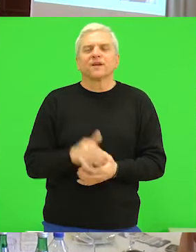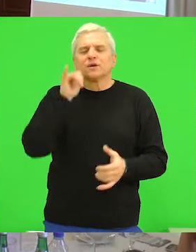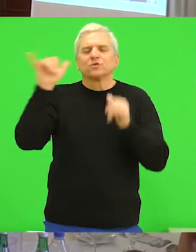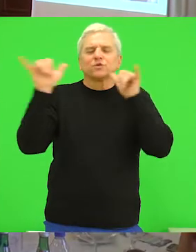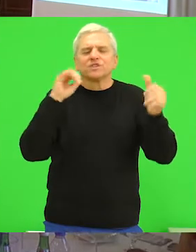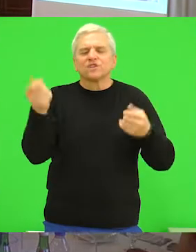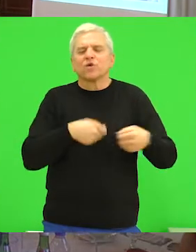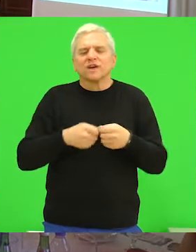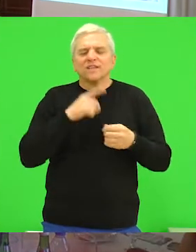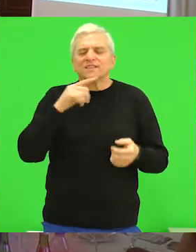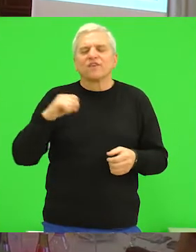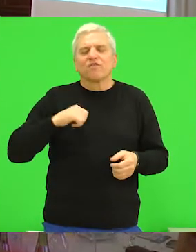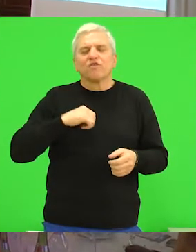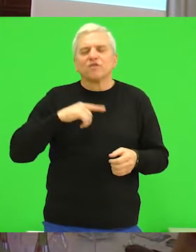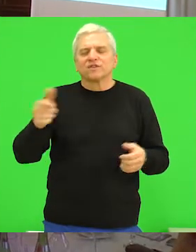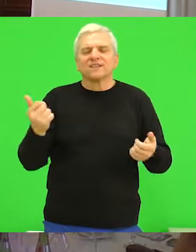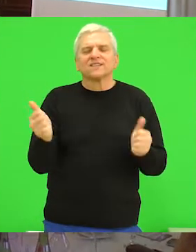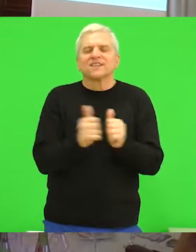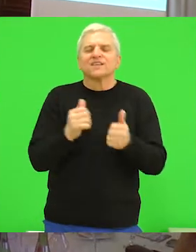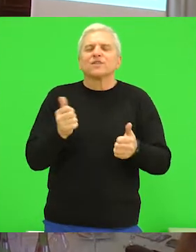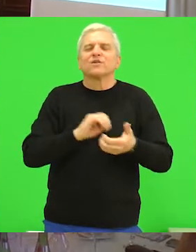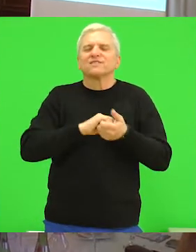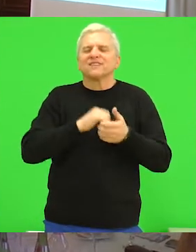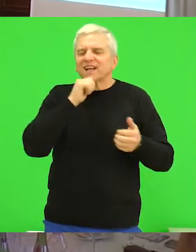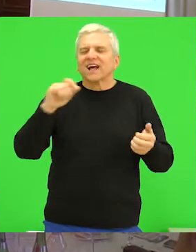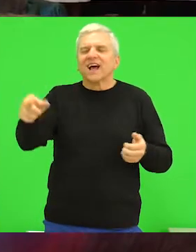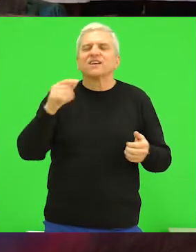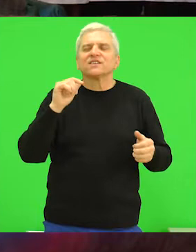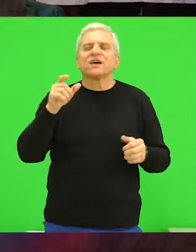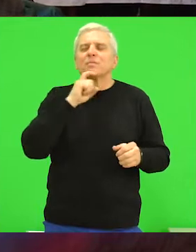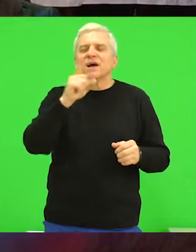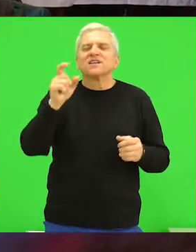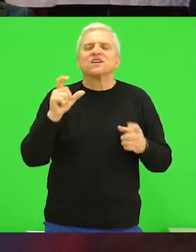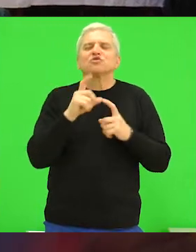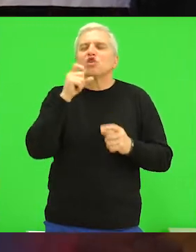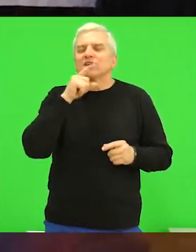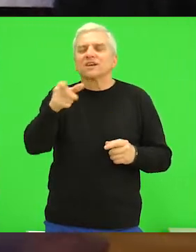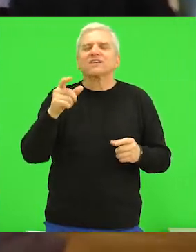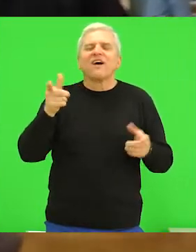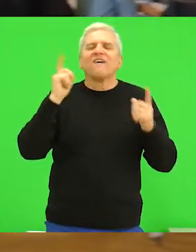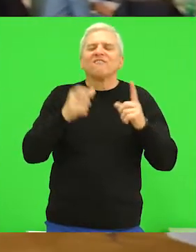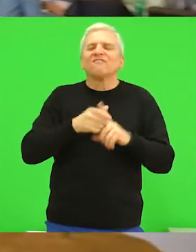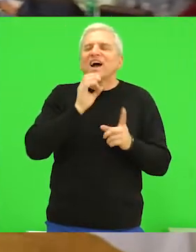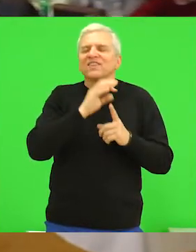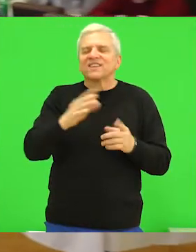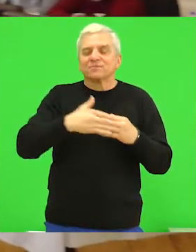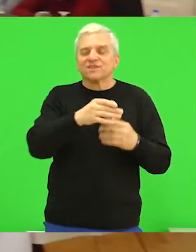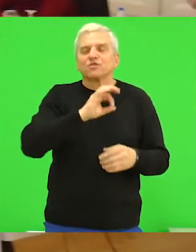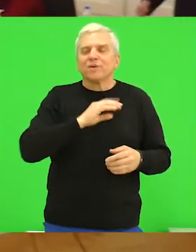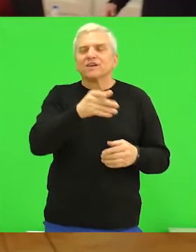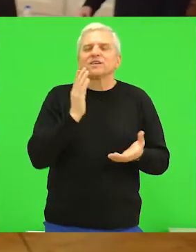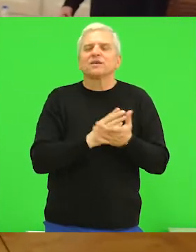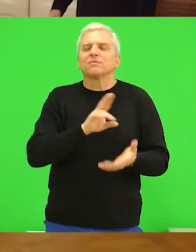Turistička organizacija Vojvodine u saradnji sa Županijom Čongrada iz Mađarske u Dvorcu Fantast na domak